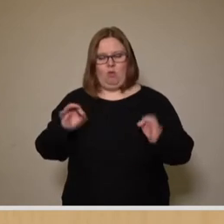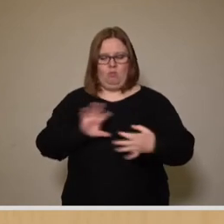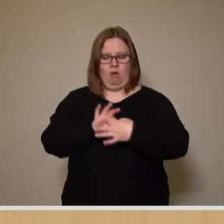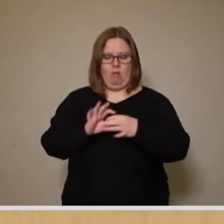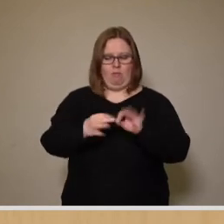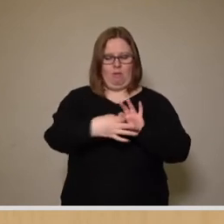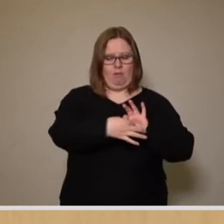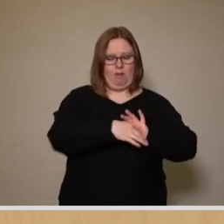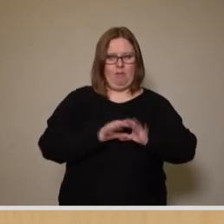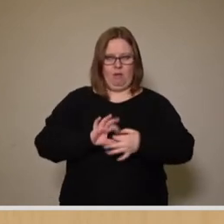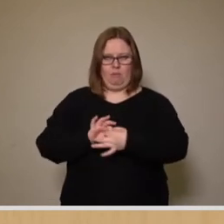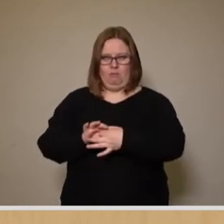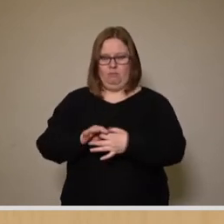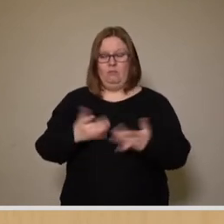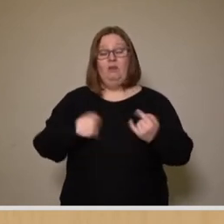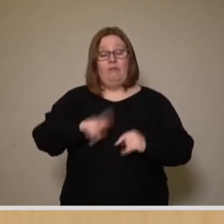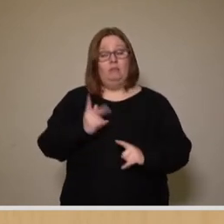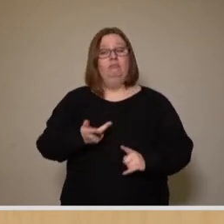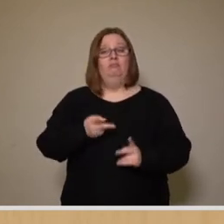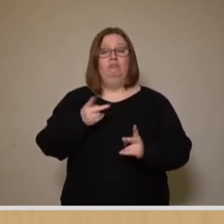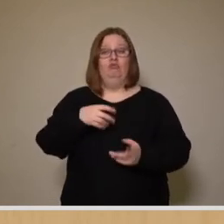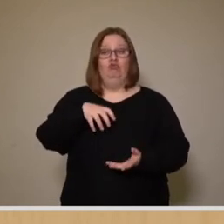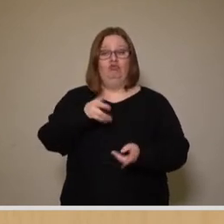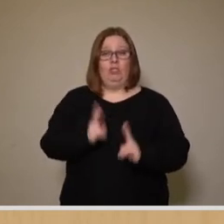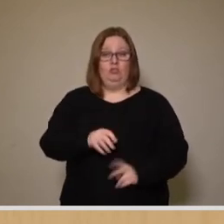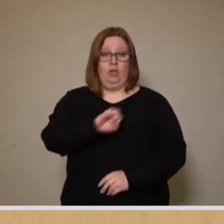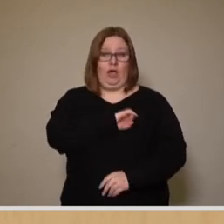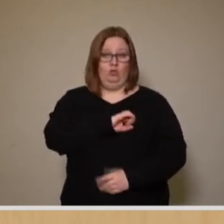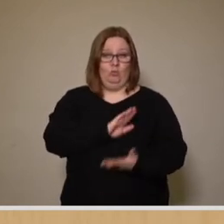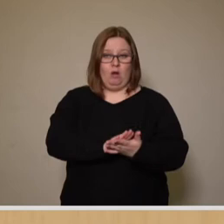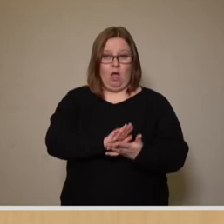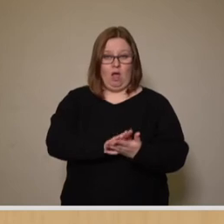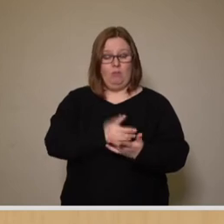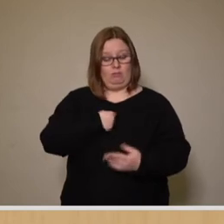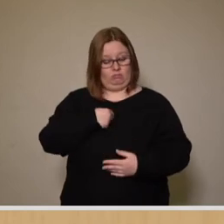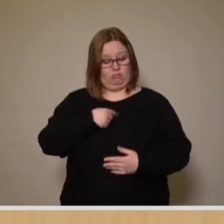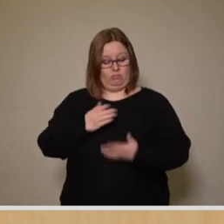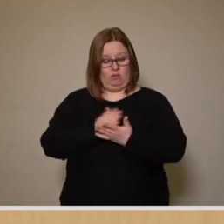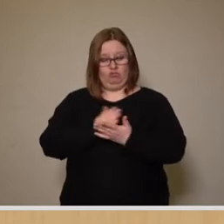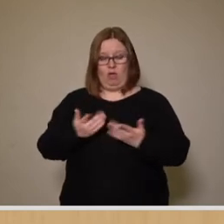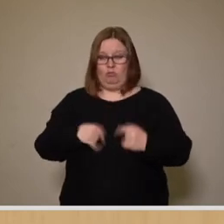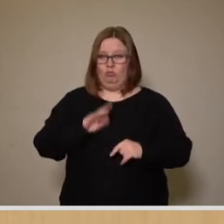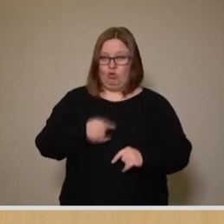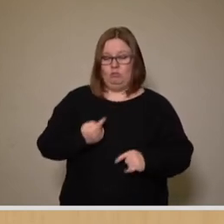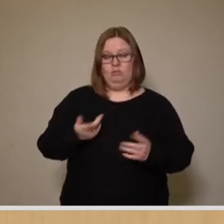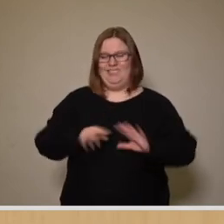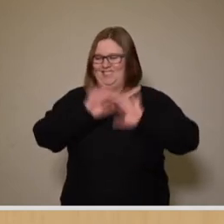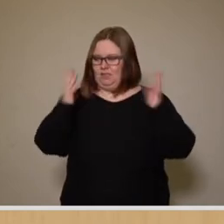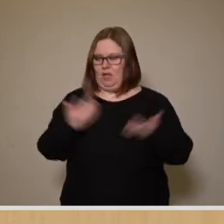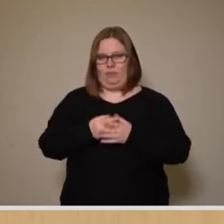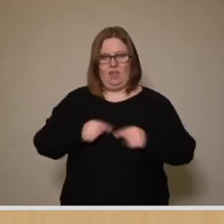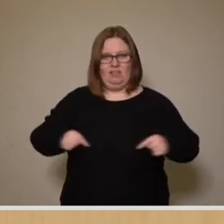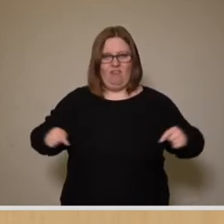Bleibt das Sachsenbad in städtischem Besitz, hätten wir als Kommune es in der Hand, eine Aufwertung des gesamten